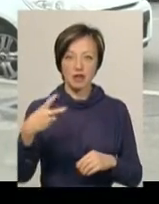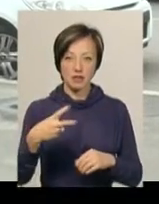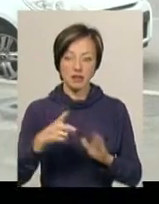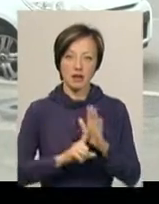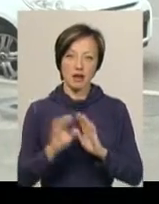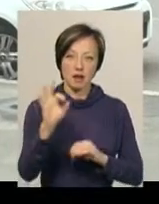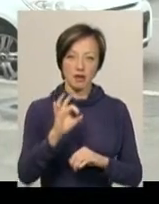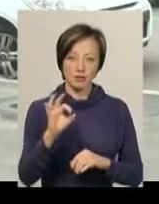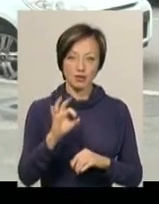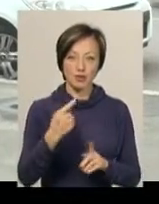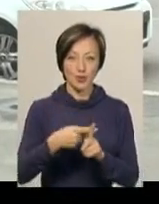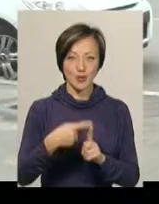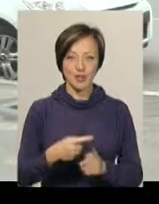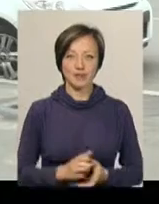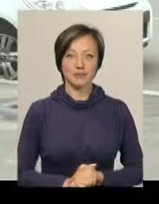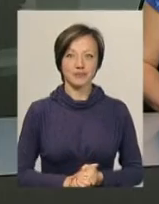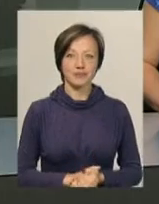градусів з поздничкою плюс.